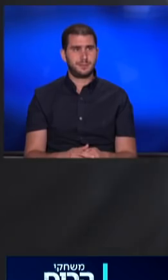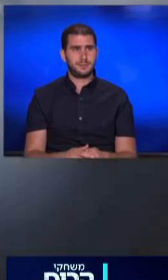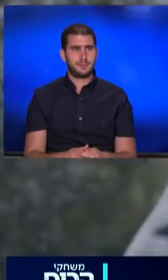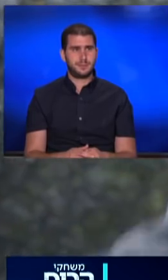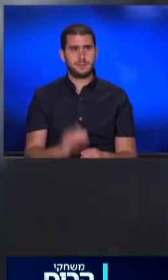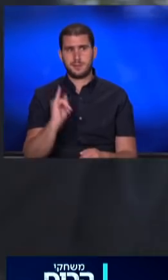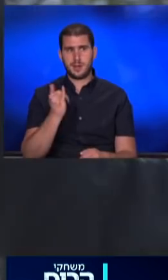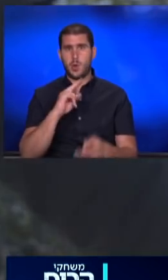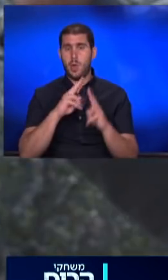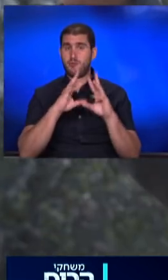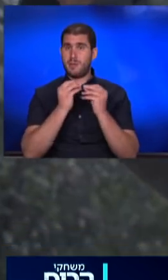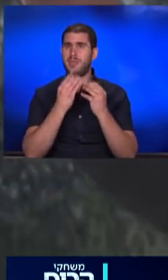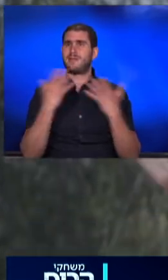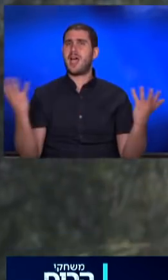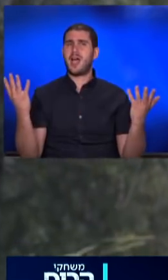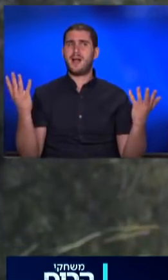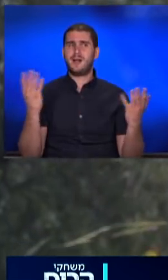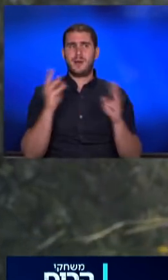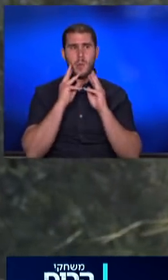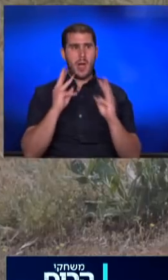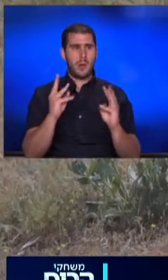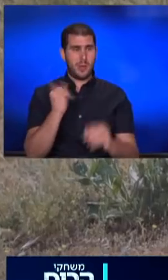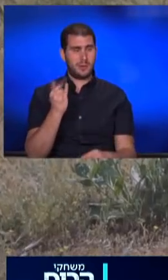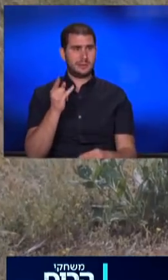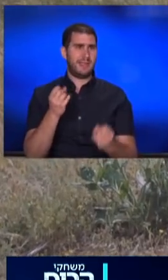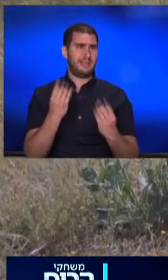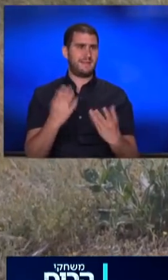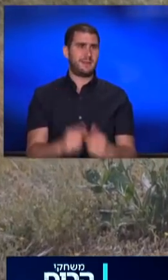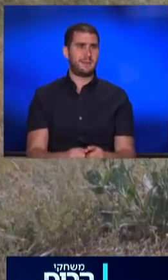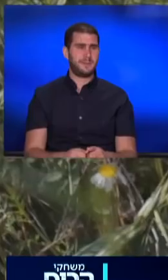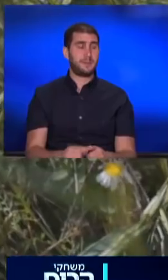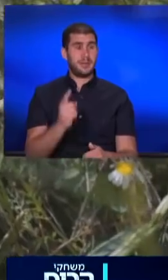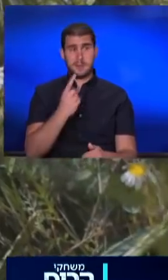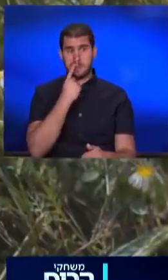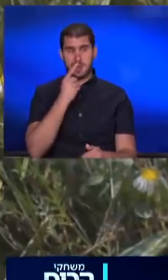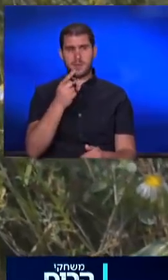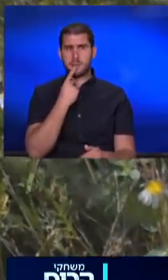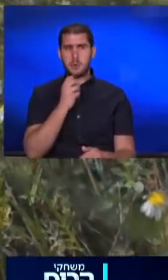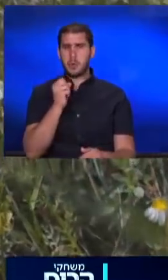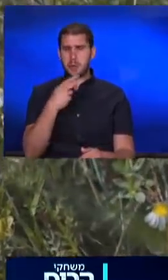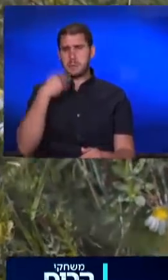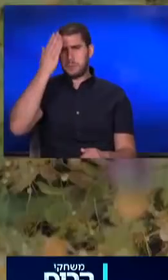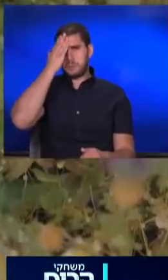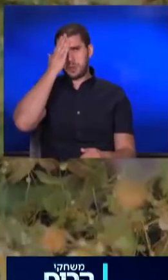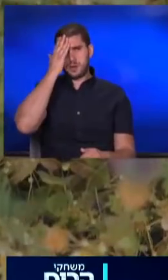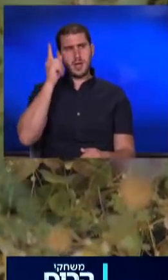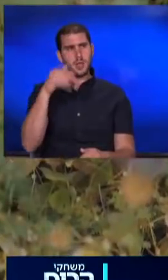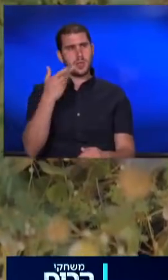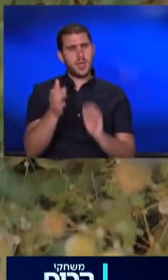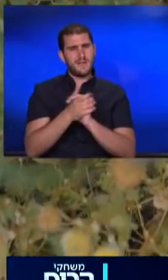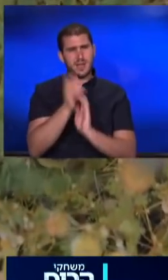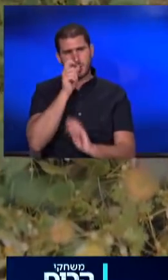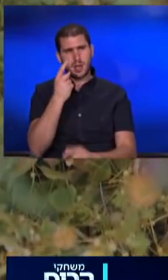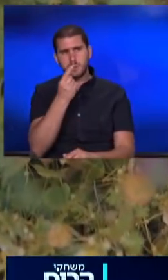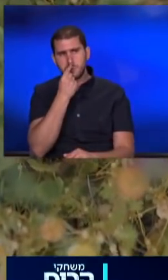כן. עולם שלם נפתח! וואו. נכון? וואו. זה הטבע. אתה מריח את זה ואתה אומר, אוקיי, אני מכיר, ואתה נותן לחברייטלקי שלך